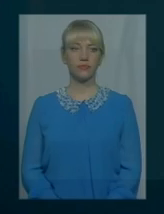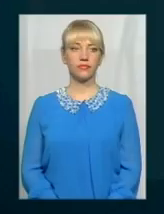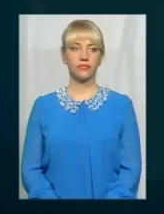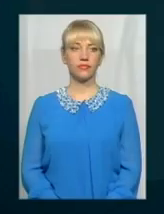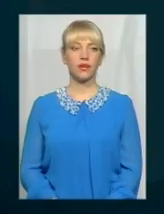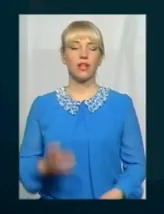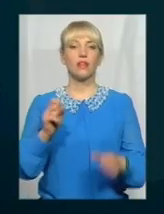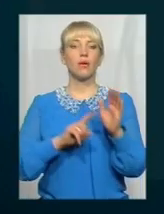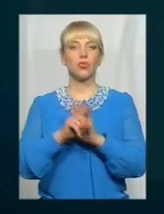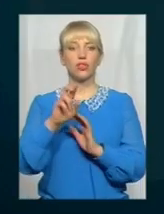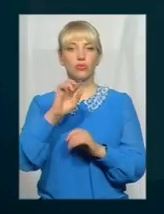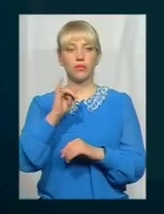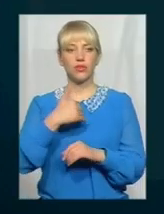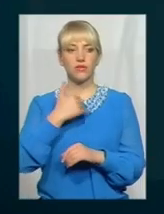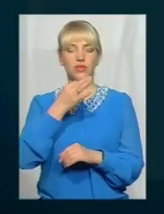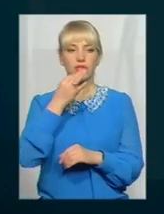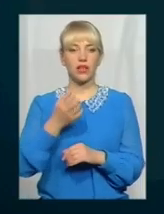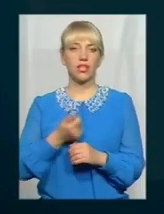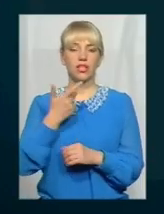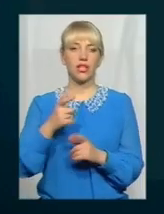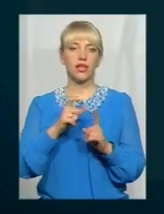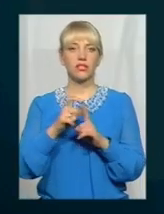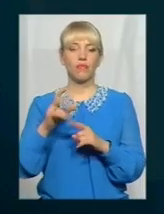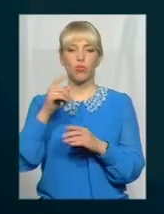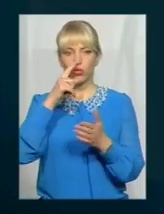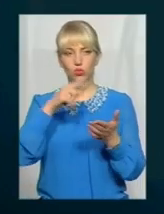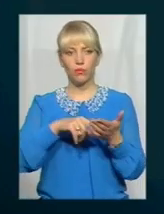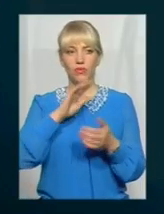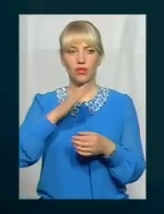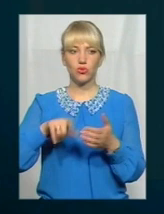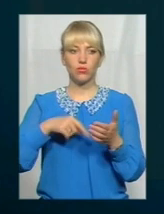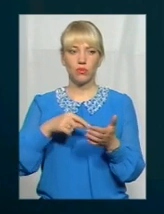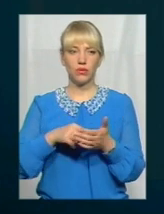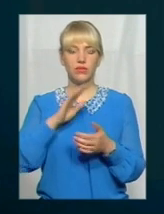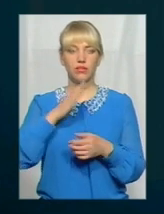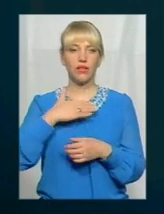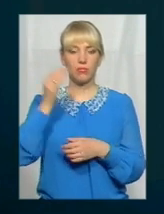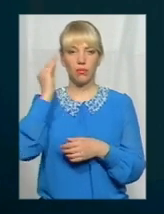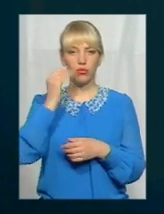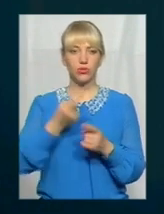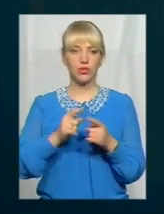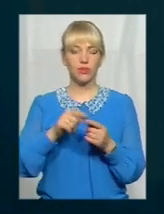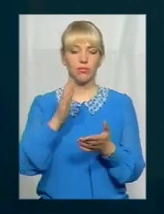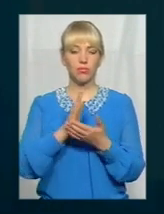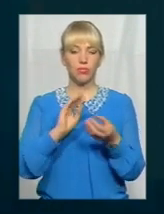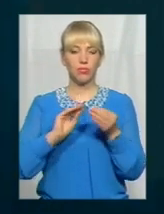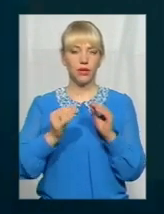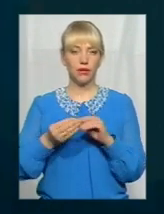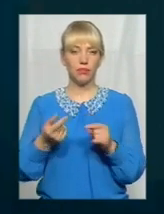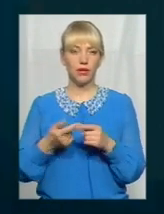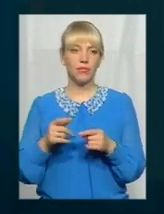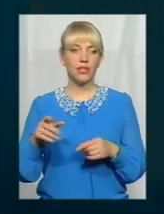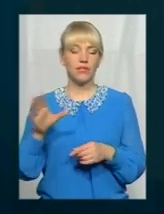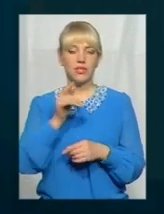На початку я хотів би сказати кілька слів про доступність в нашому місті. Мій погляд з нею проблемою. В місцях проведень дорожних